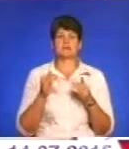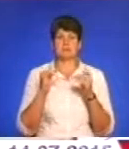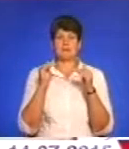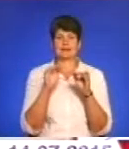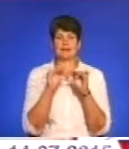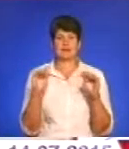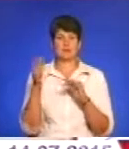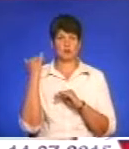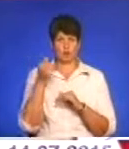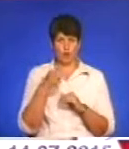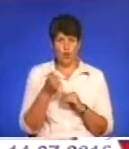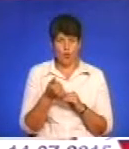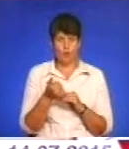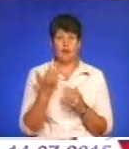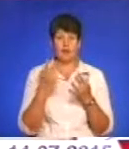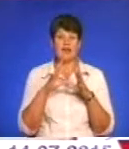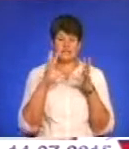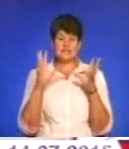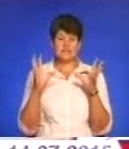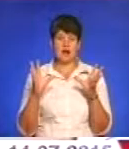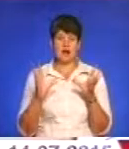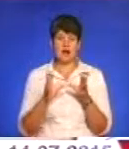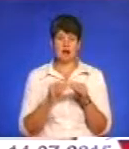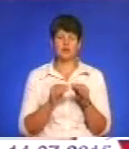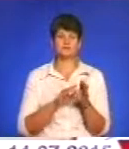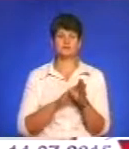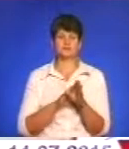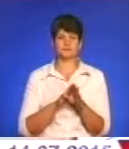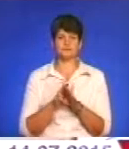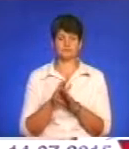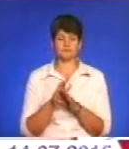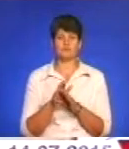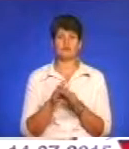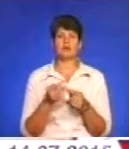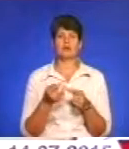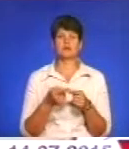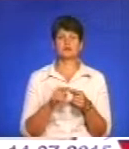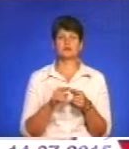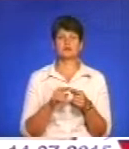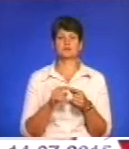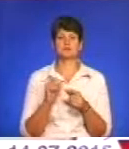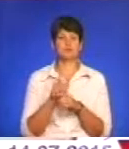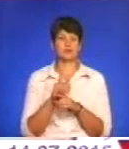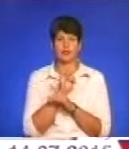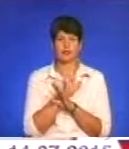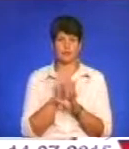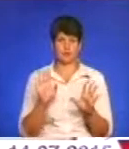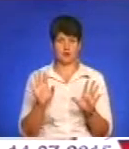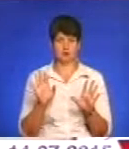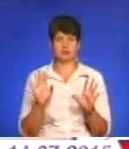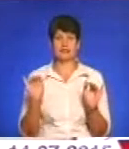Але в загальному справились з цією ситуацією непогано і,